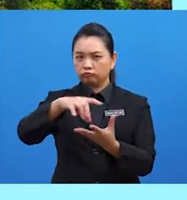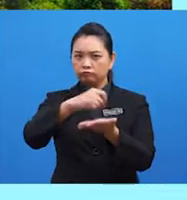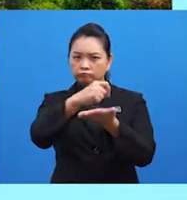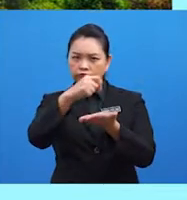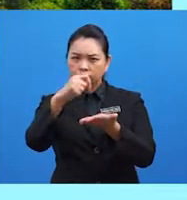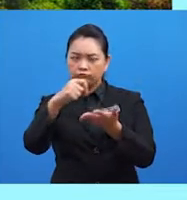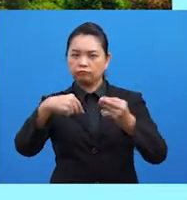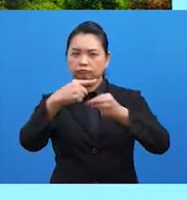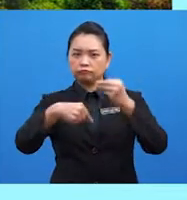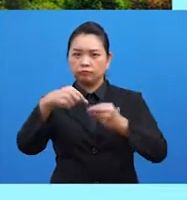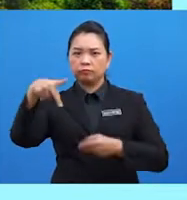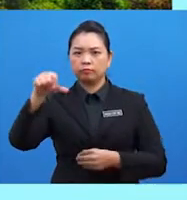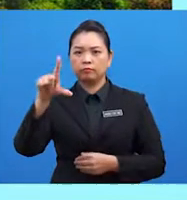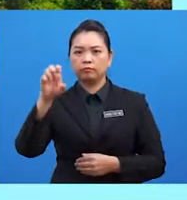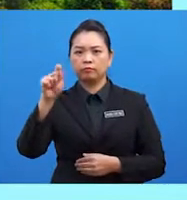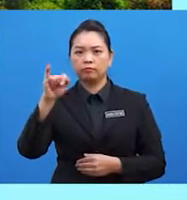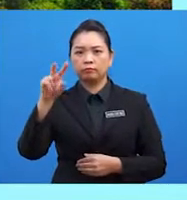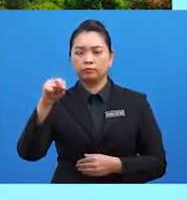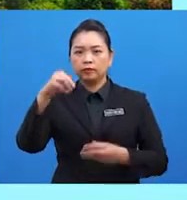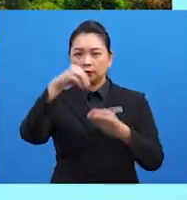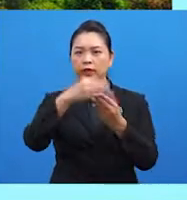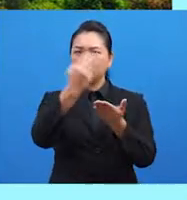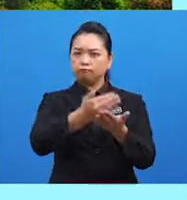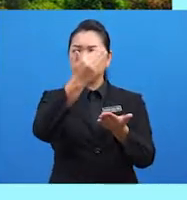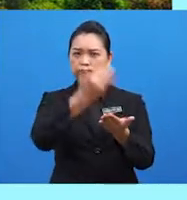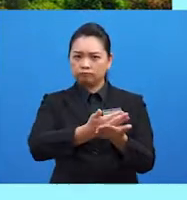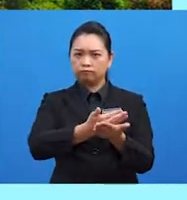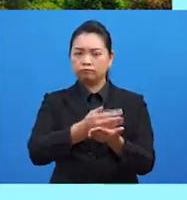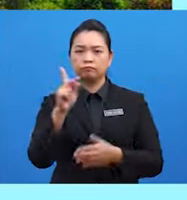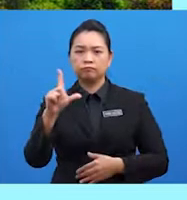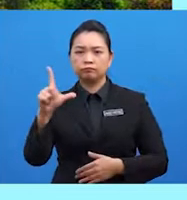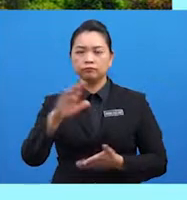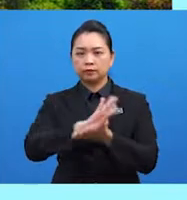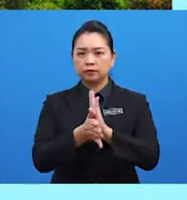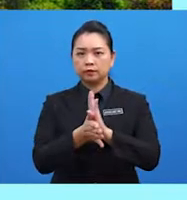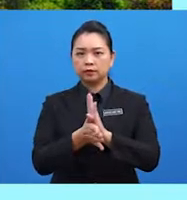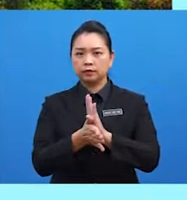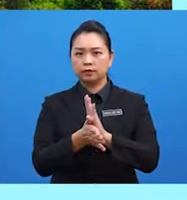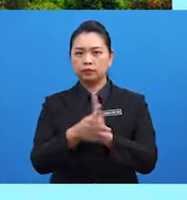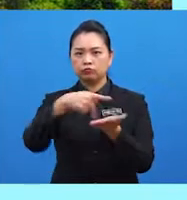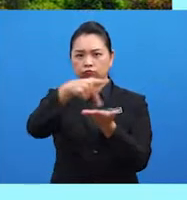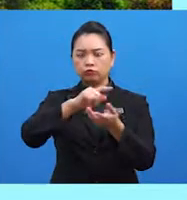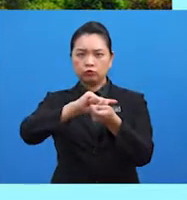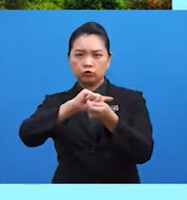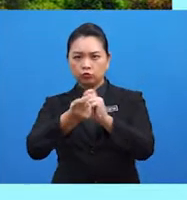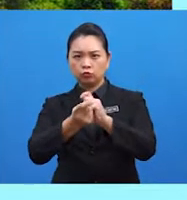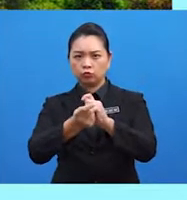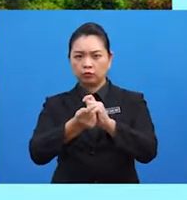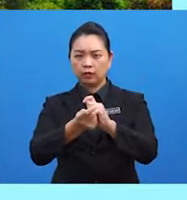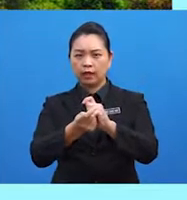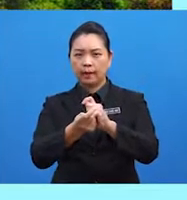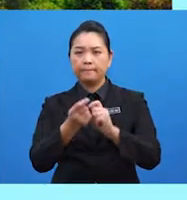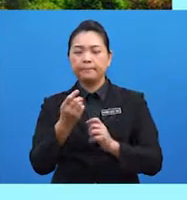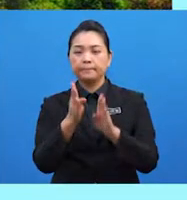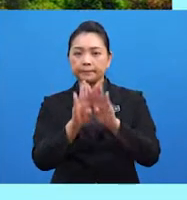Palestine dalam dokumen mutamat. Kuala Lumpur menjadi pusat pertukaran berita dalam kalangan